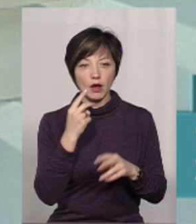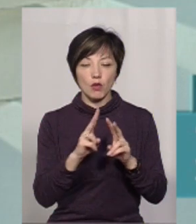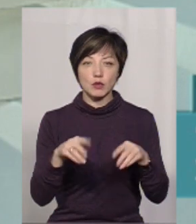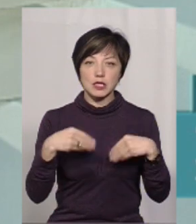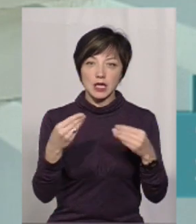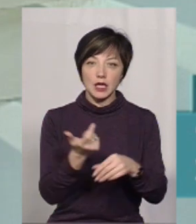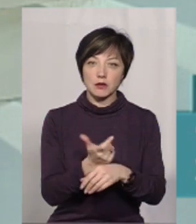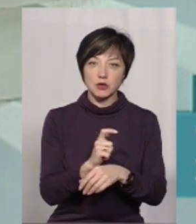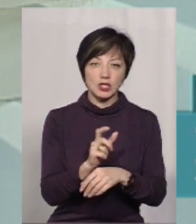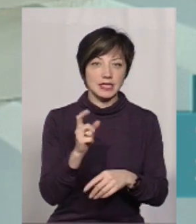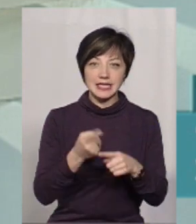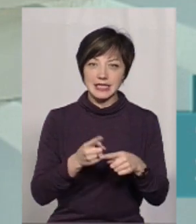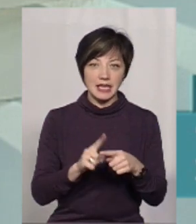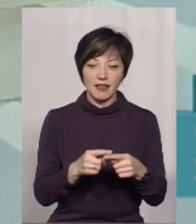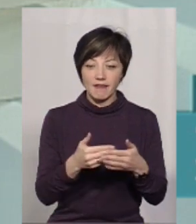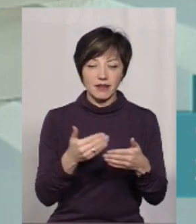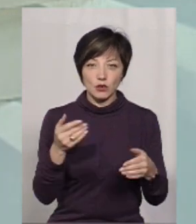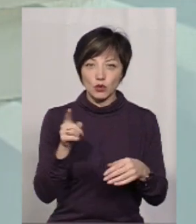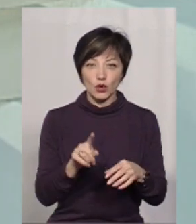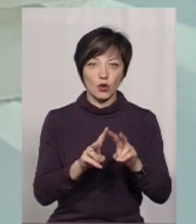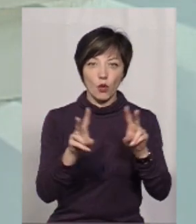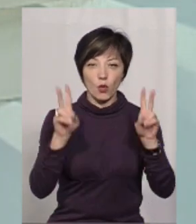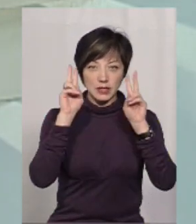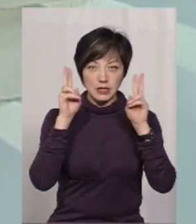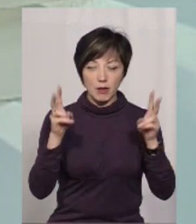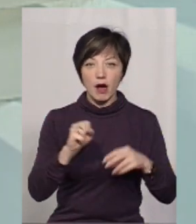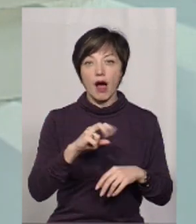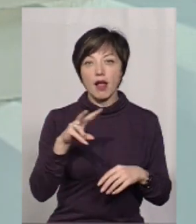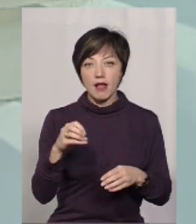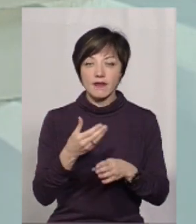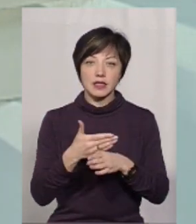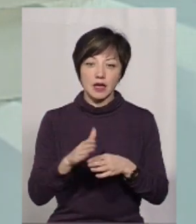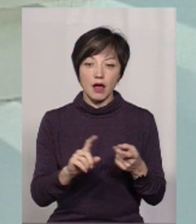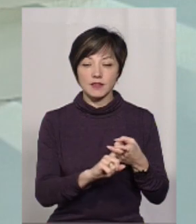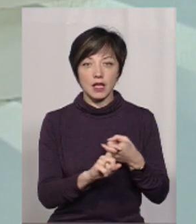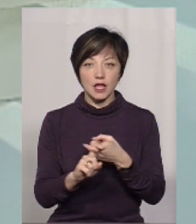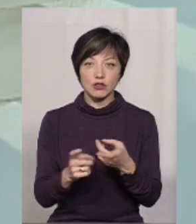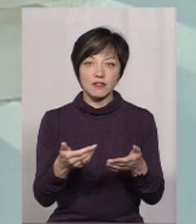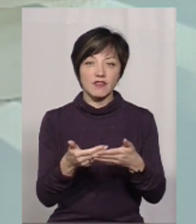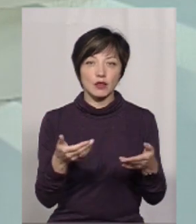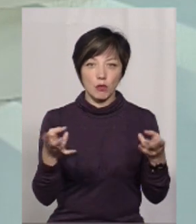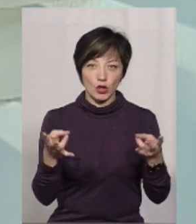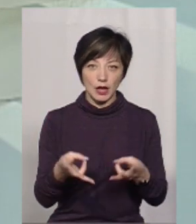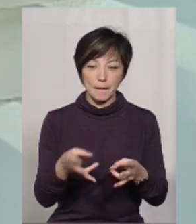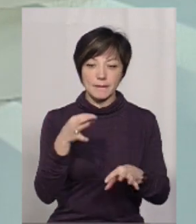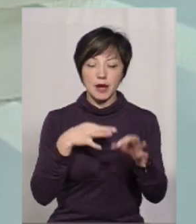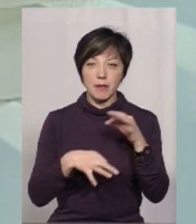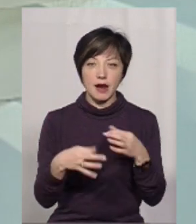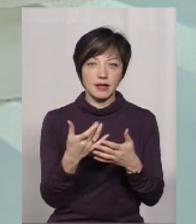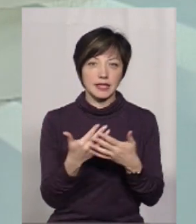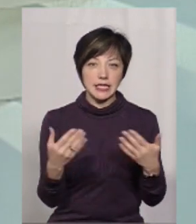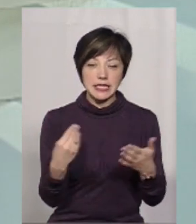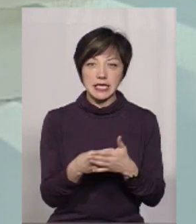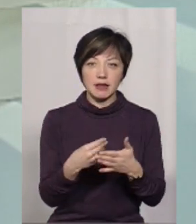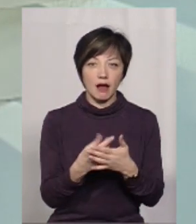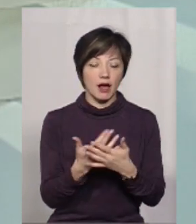комусь дали більше. Це не від того, ми практично нікого не знаємо. Але виділяємо в залежності від потреби. Препарати різні, ціна